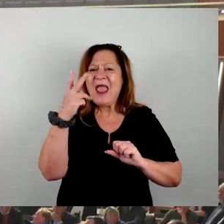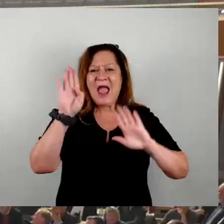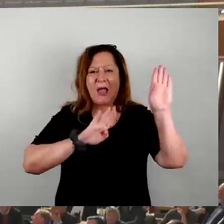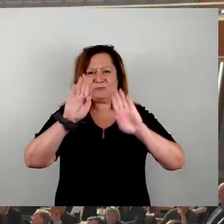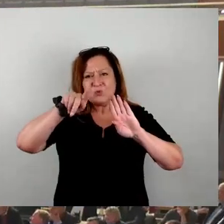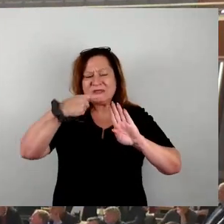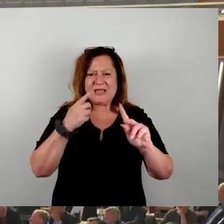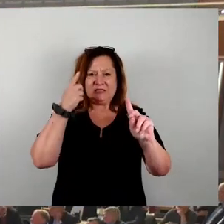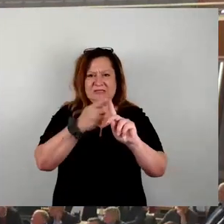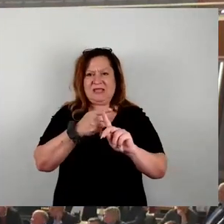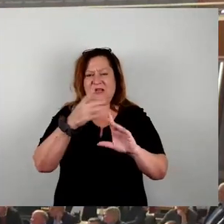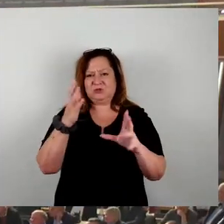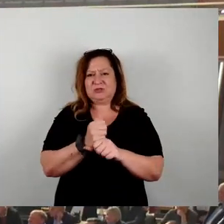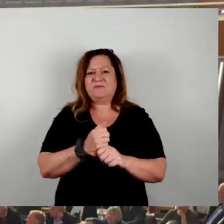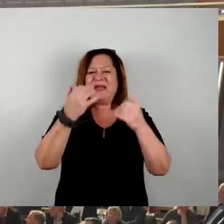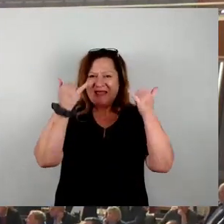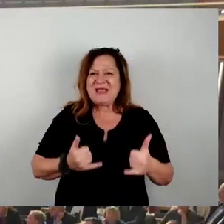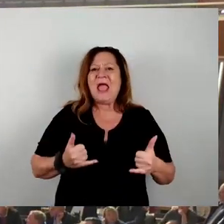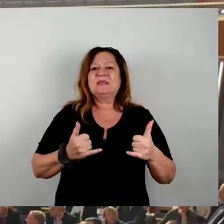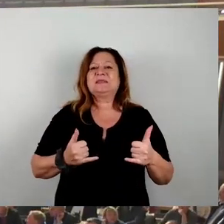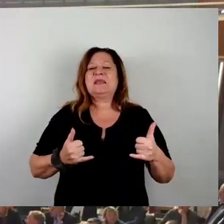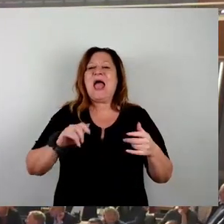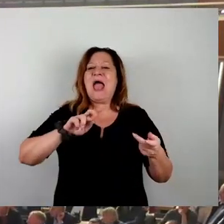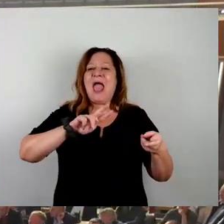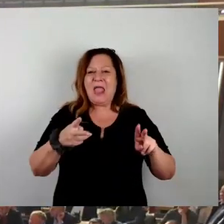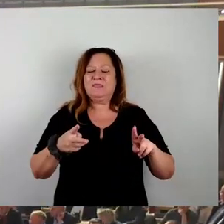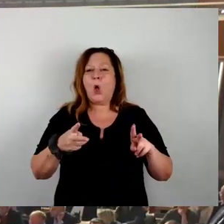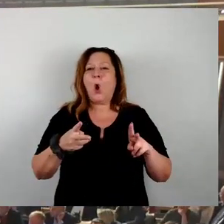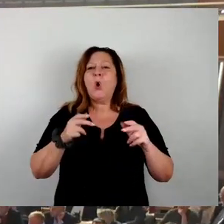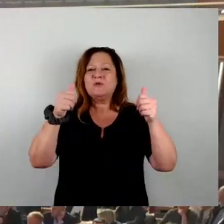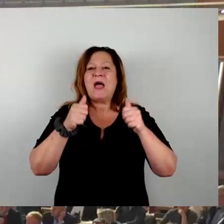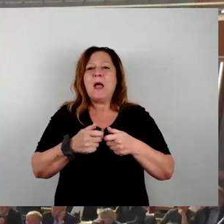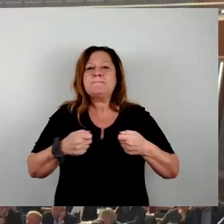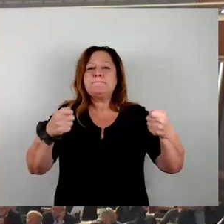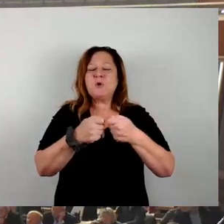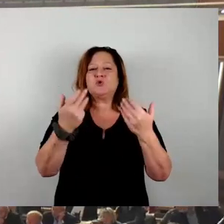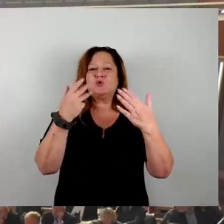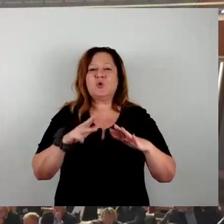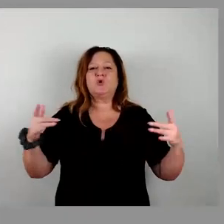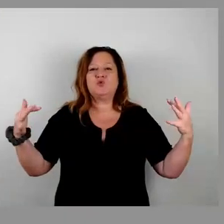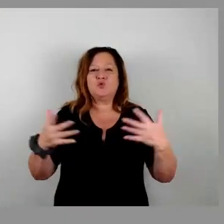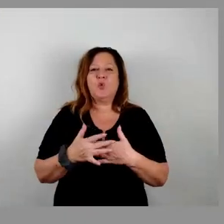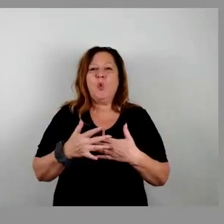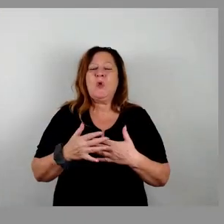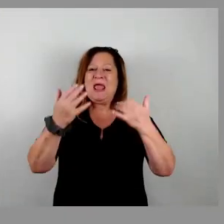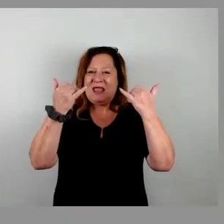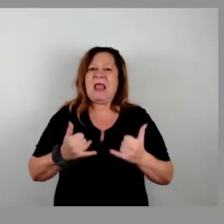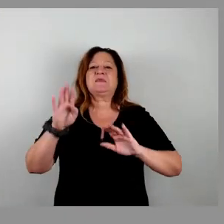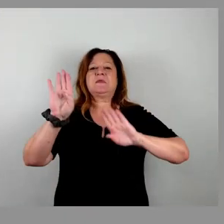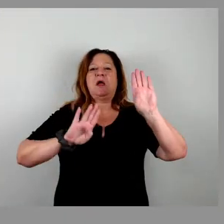gibt es einen Änderungsantrag, Bündnis 90 die Grünen. Wer diesem folgen möchte, den bitte ich jetzt um Abstimmung.